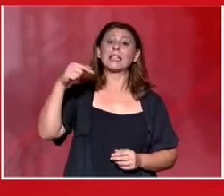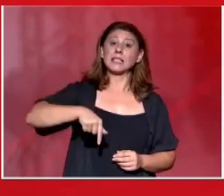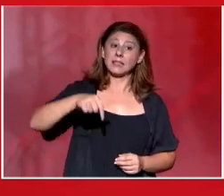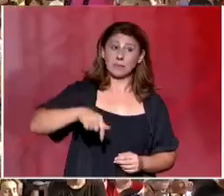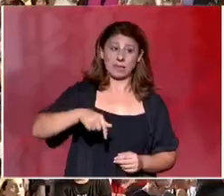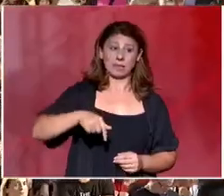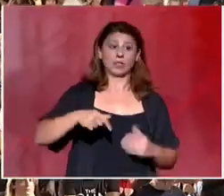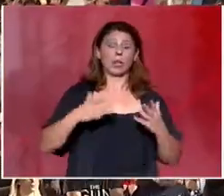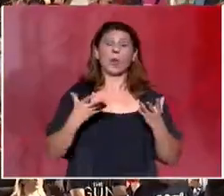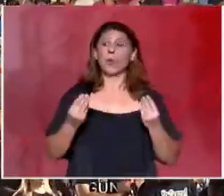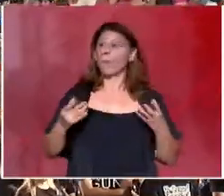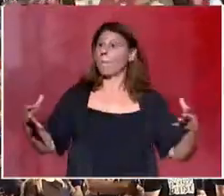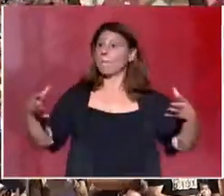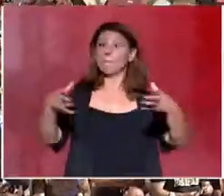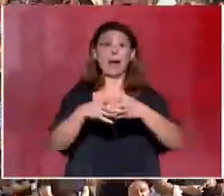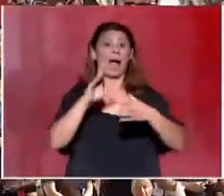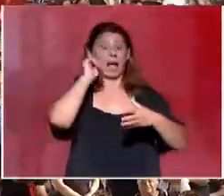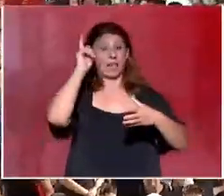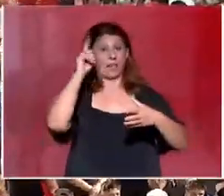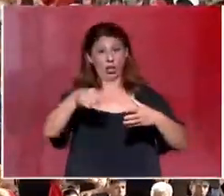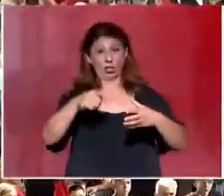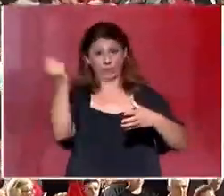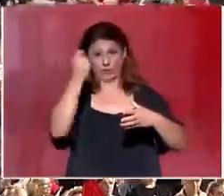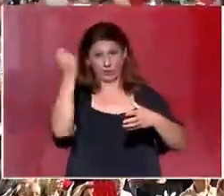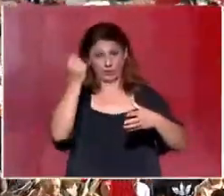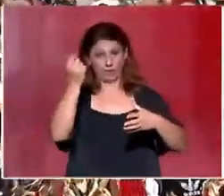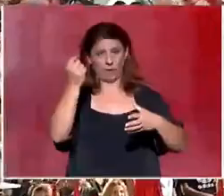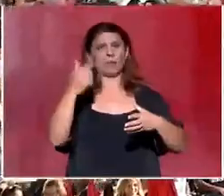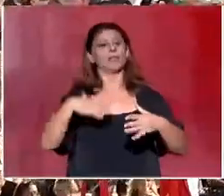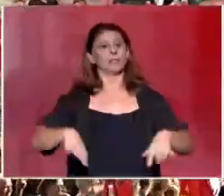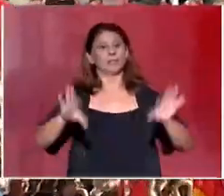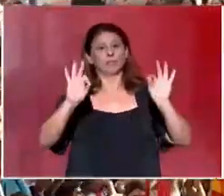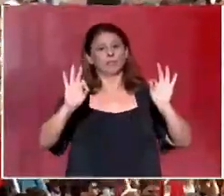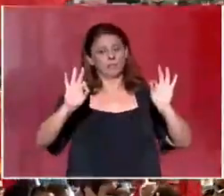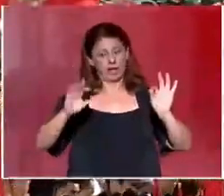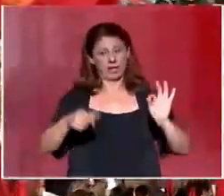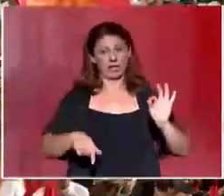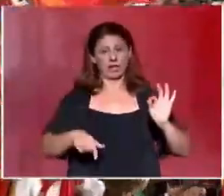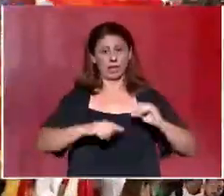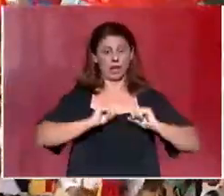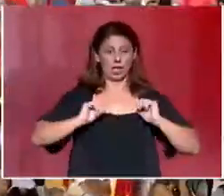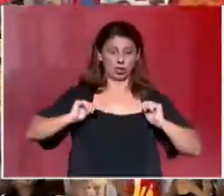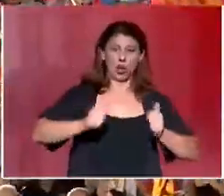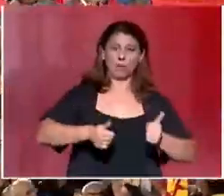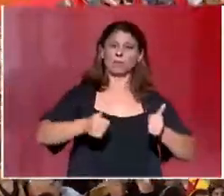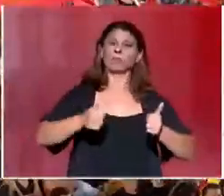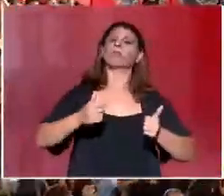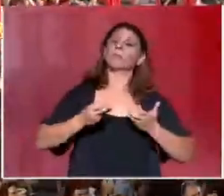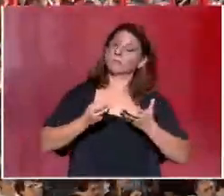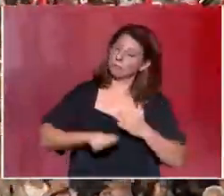πολλοί μαζικές εκδηλώσεις του φεστιβάλ να γίνουν το έναυσμα για να το τολμήσουν ακόμα